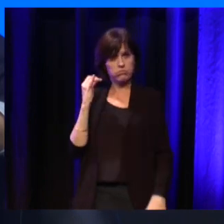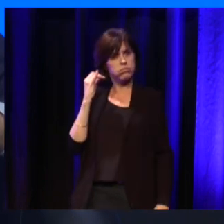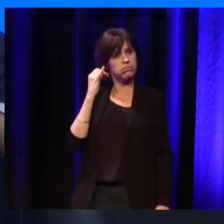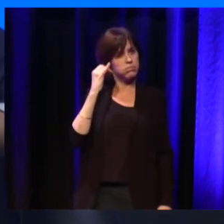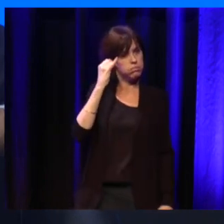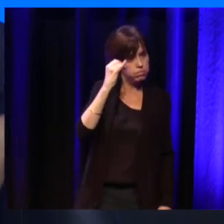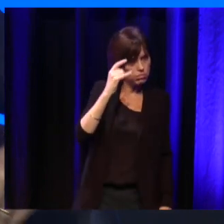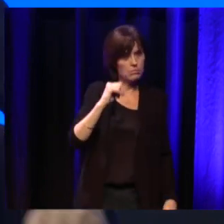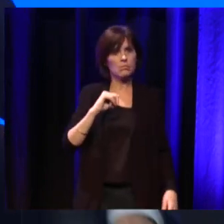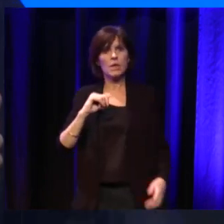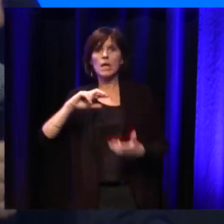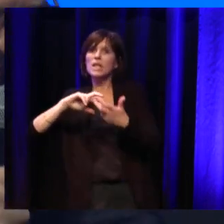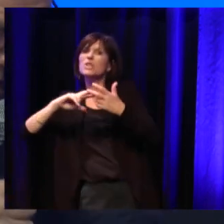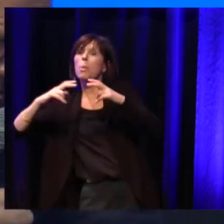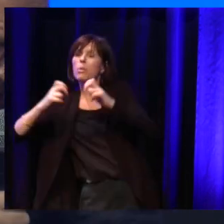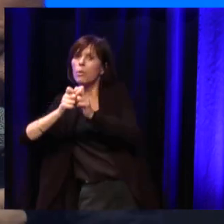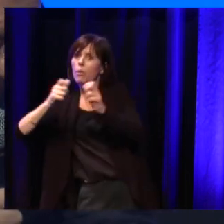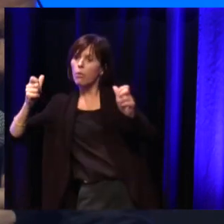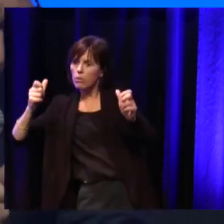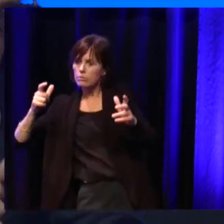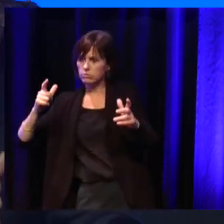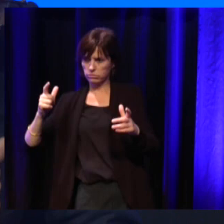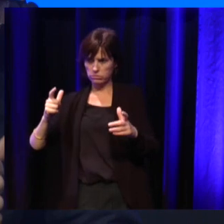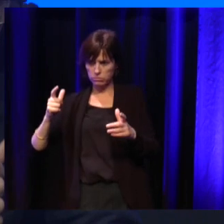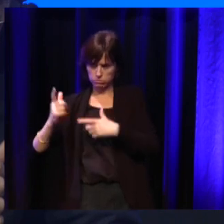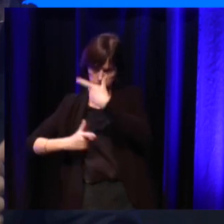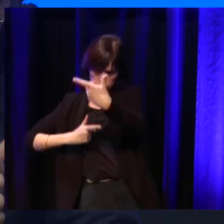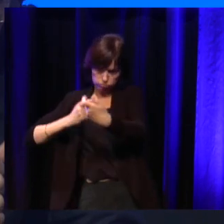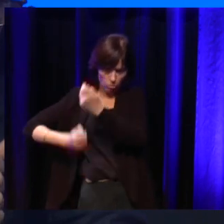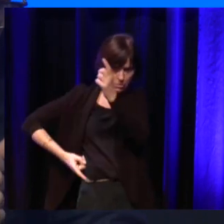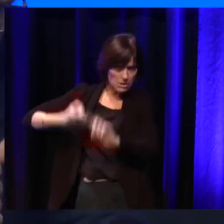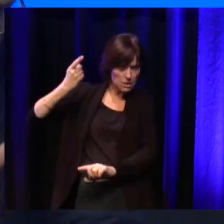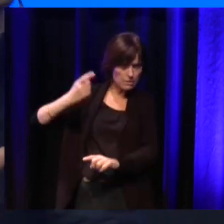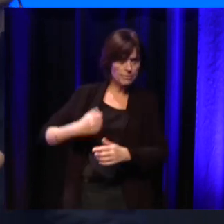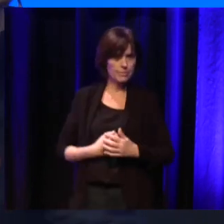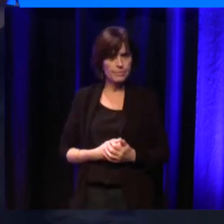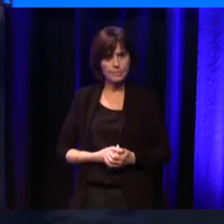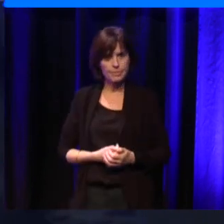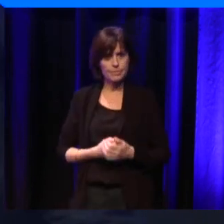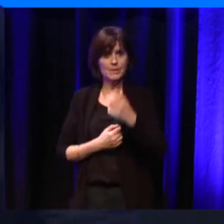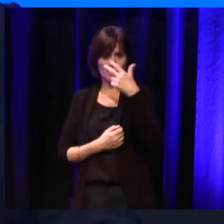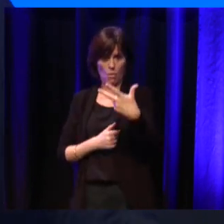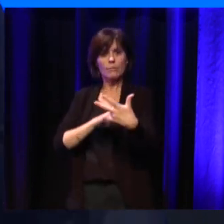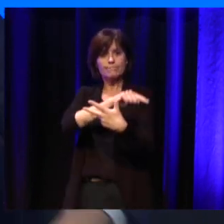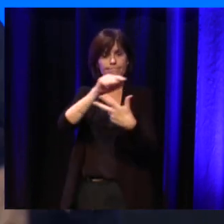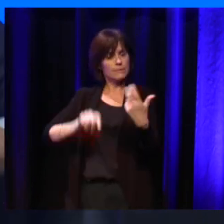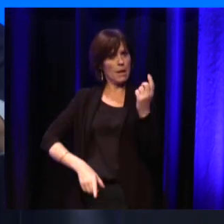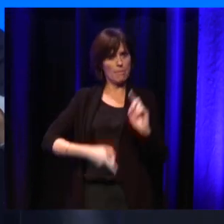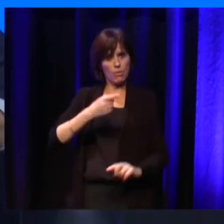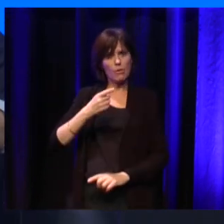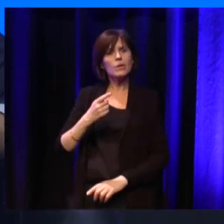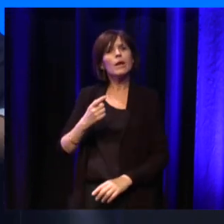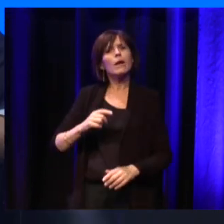Voilà, donc, je pense que c'est cet agenda-là qu'il faudra respecter. j'ai terminé par quelque chose qui est... En fait, j'ai reçu un